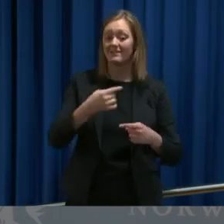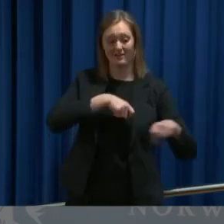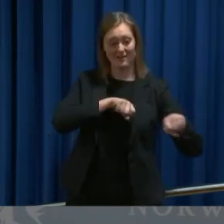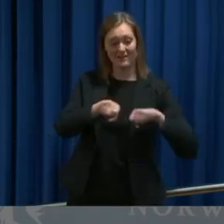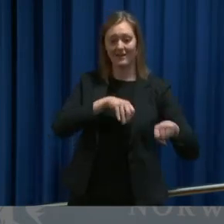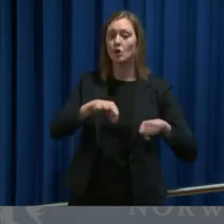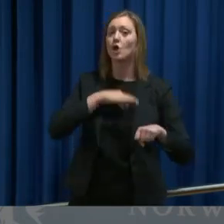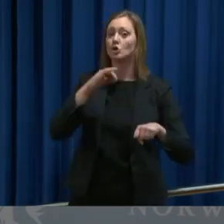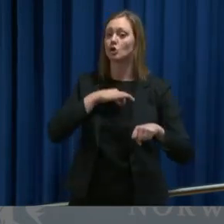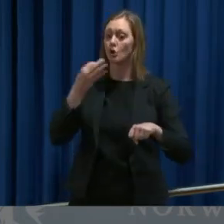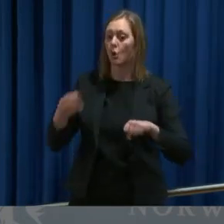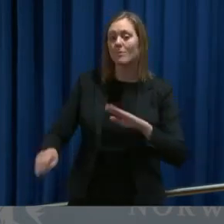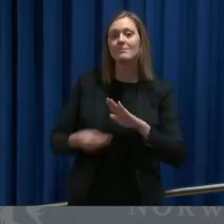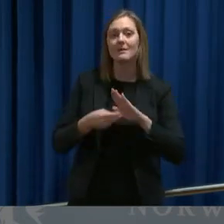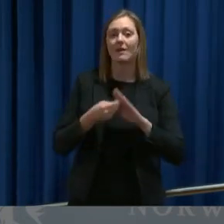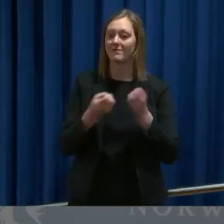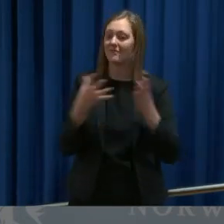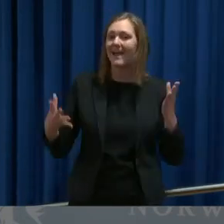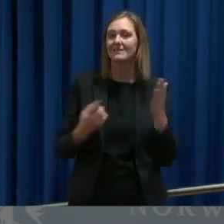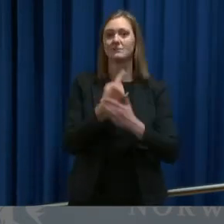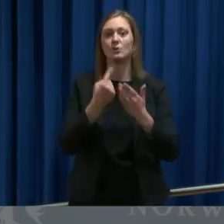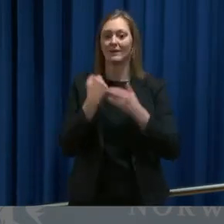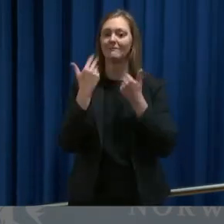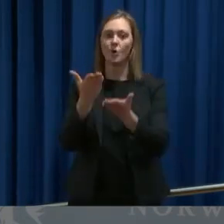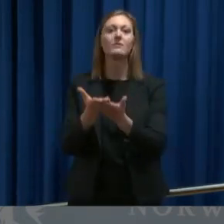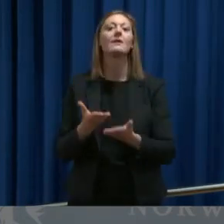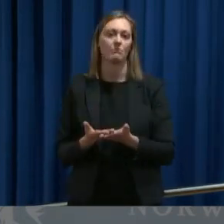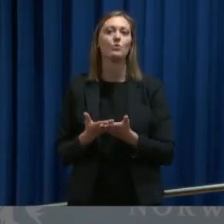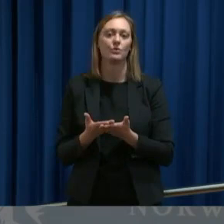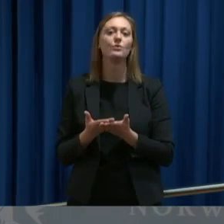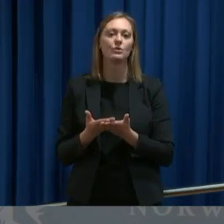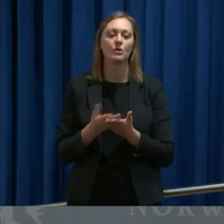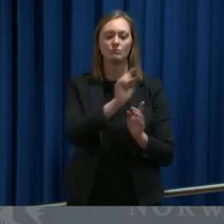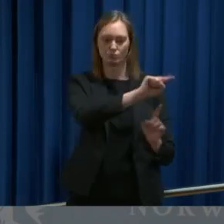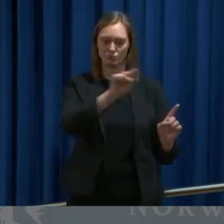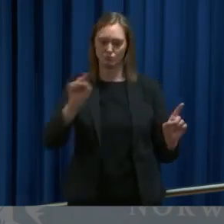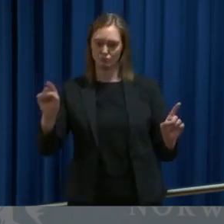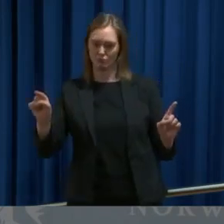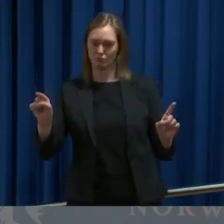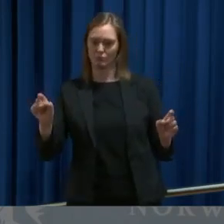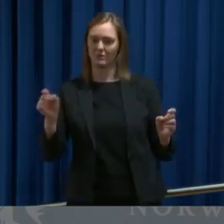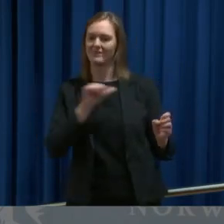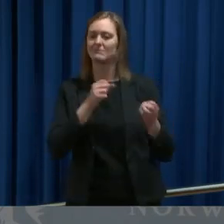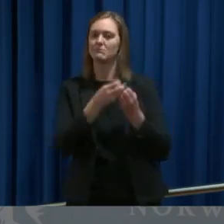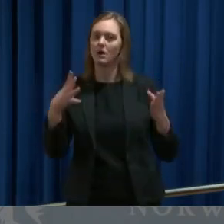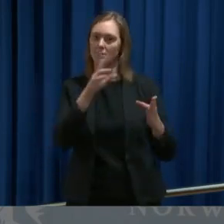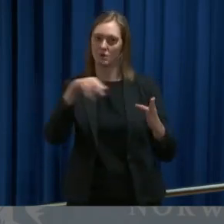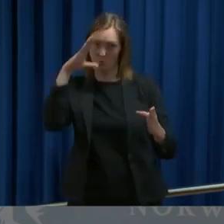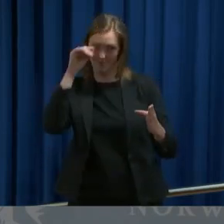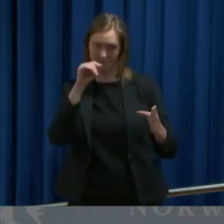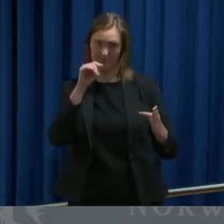å bidra til at flest mulig gis et tilbud i områder hvor det spesielt befinner seg mange nordmenn.